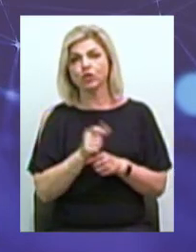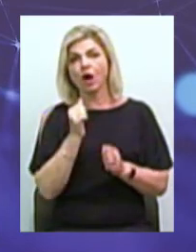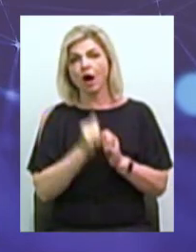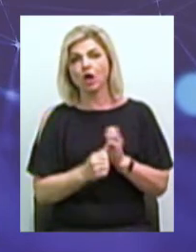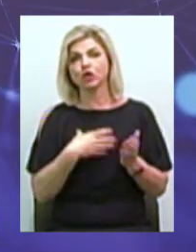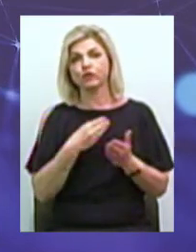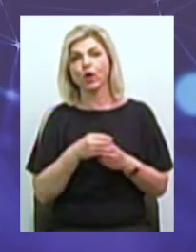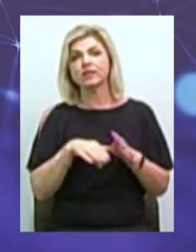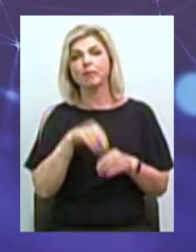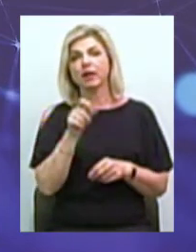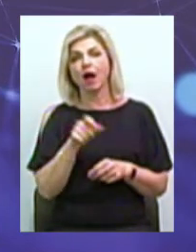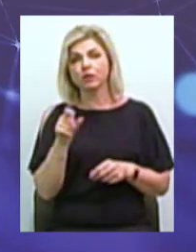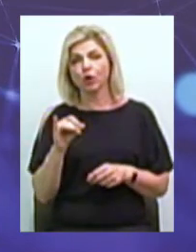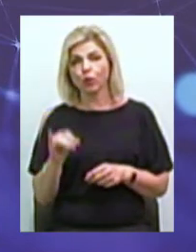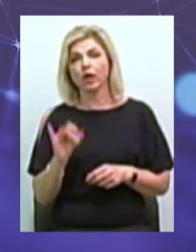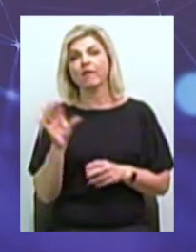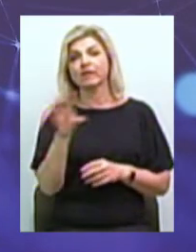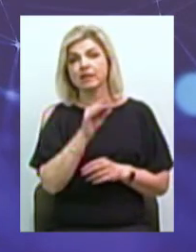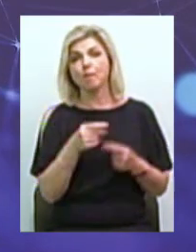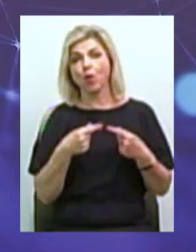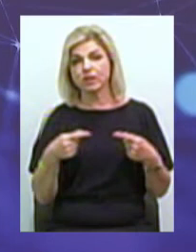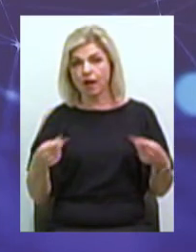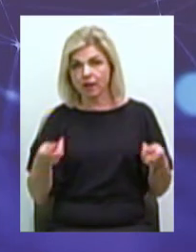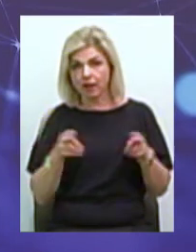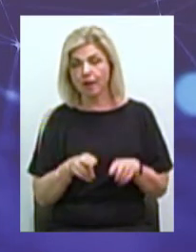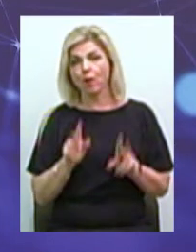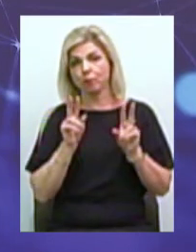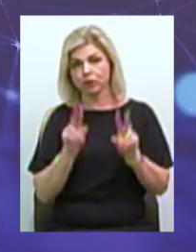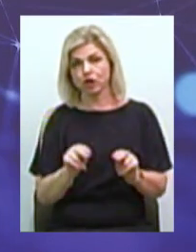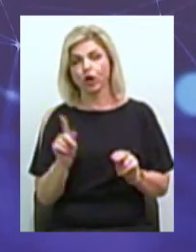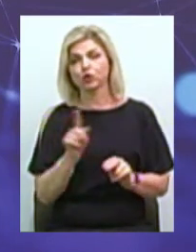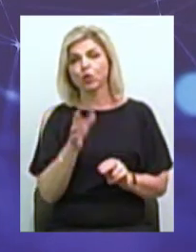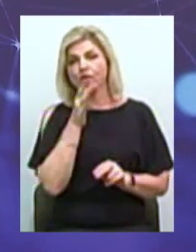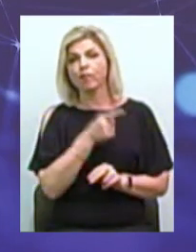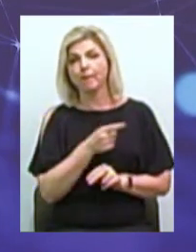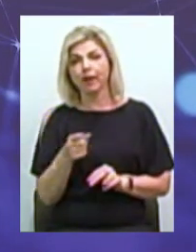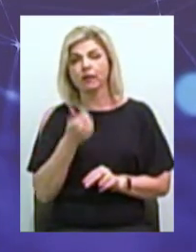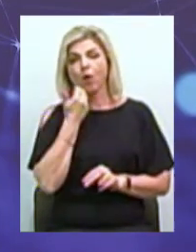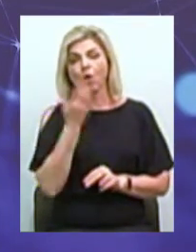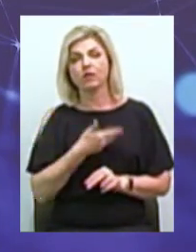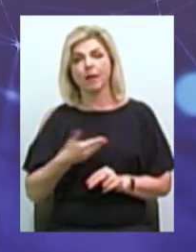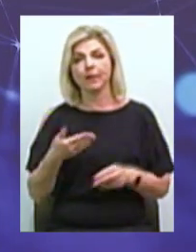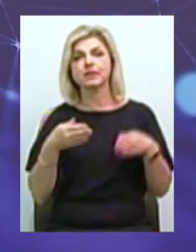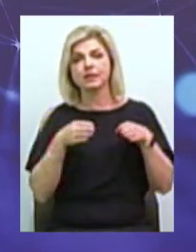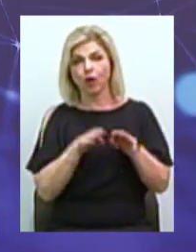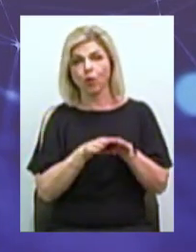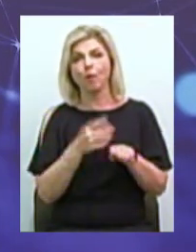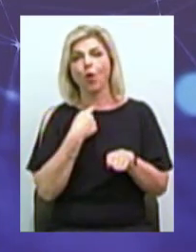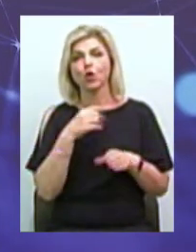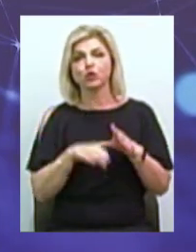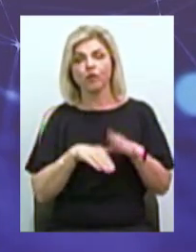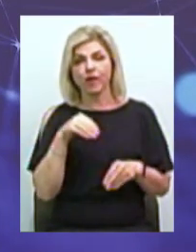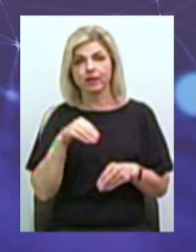своєму избирателю і всім остальним обіщаю, що в момент, коли ми закроємо голосування